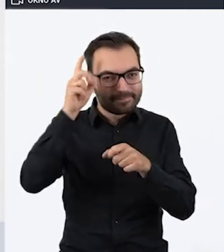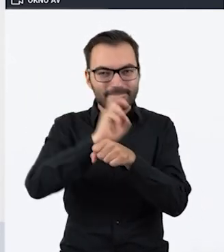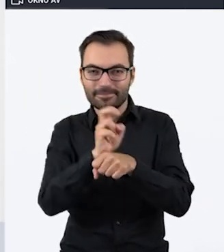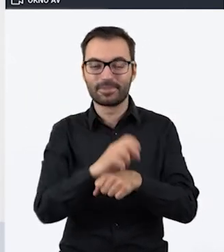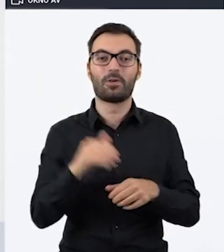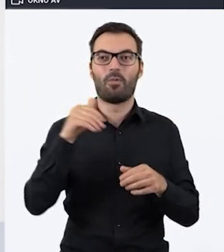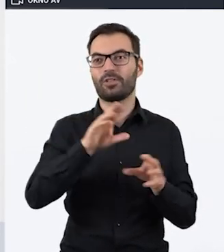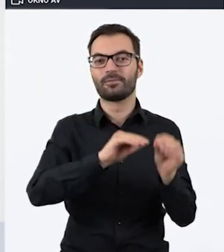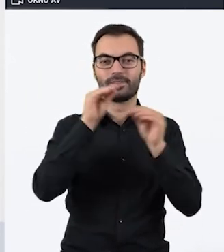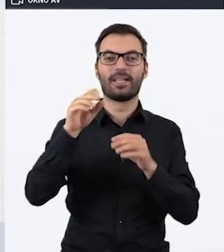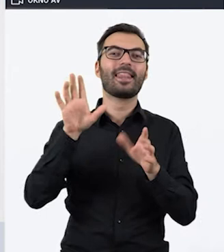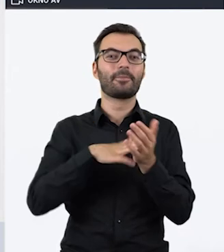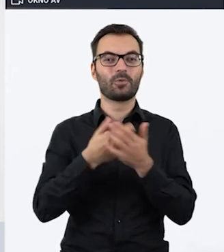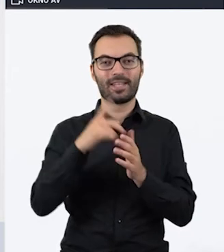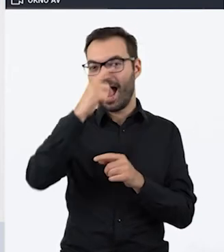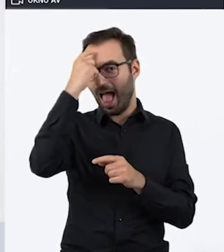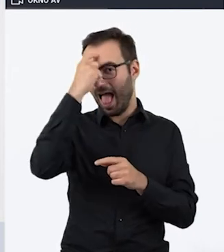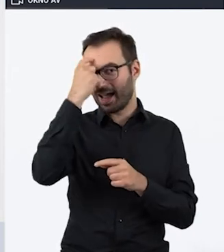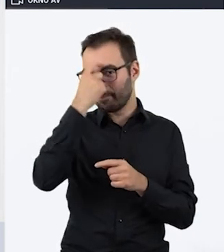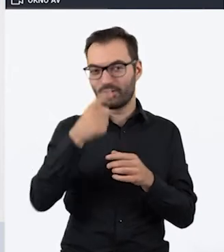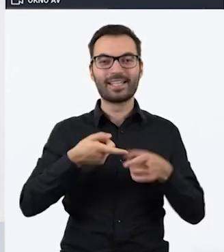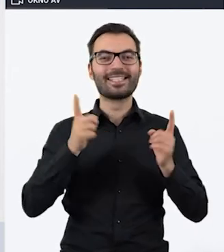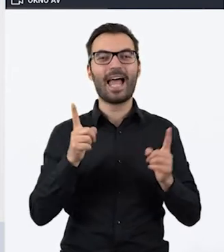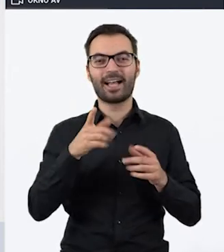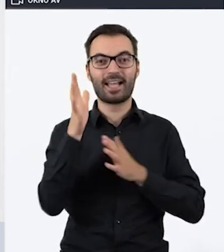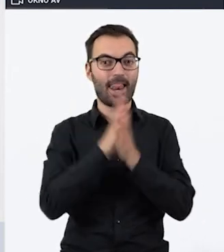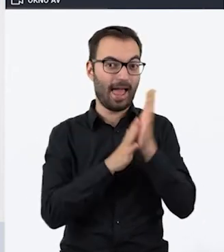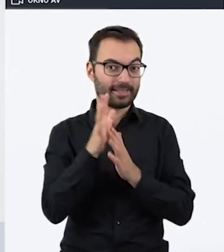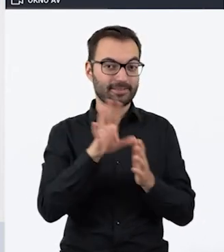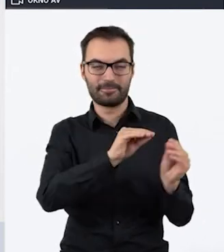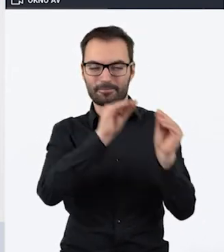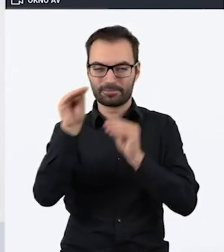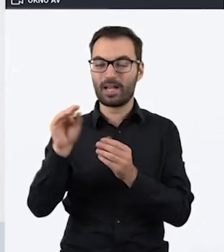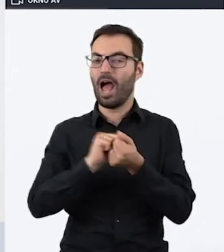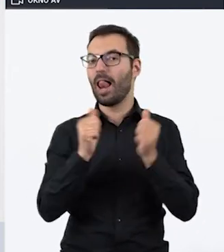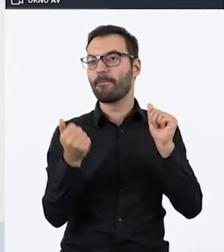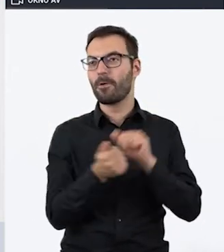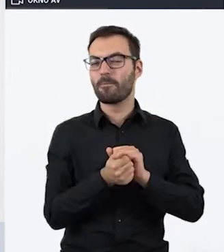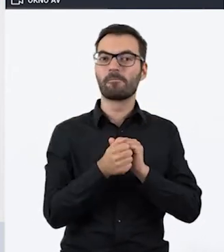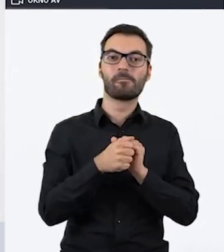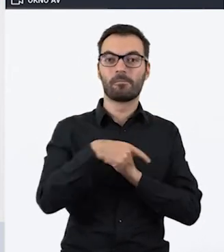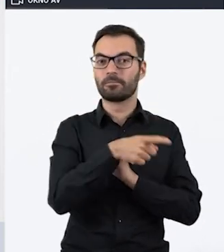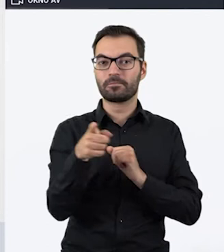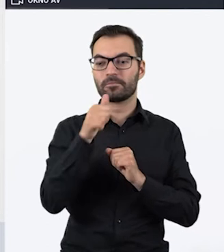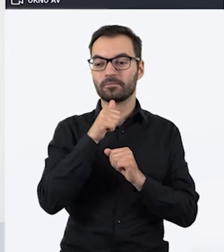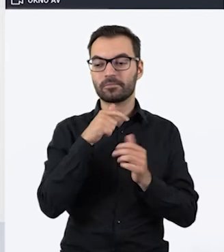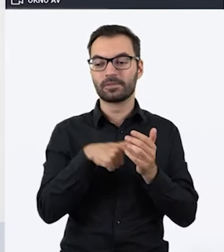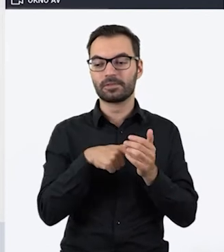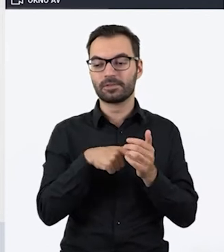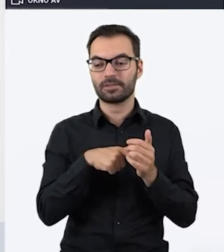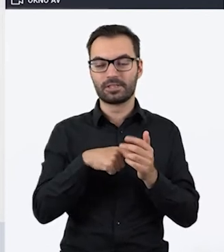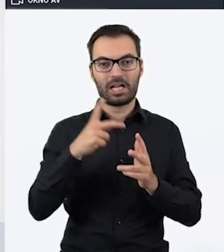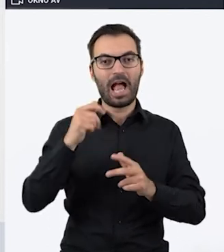przeniesiemy ich do Zakazanego Lasu, znanego z Harry'ego Pottera. A być może będziemy chcieli, żeby oni i one wcielili się